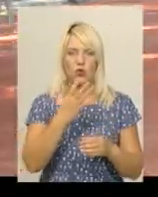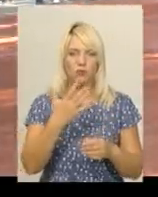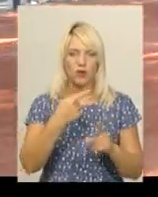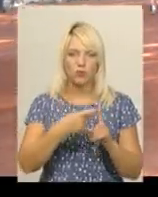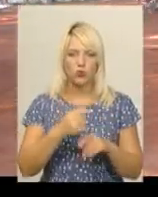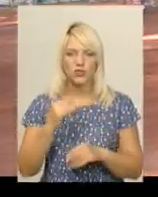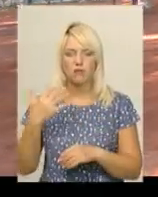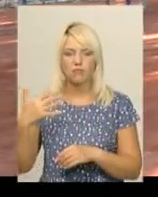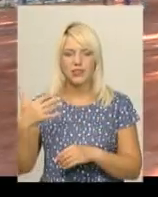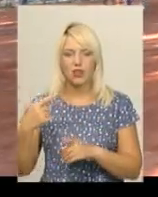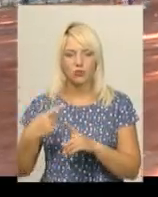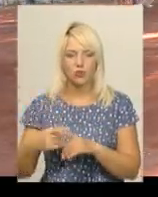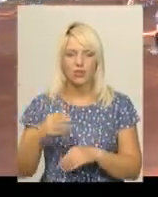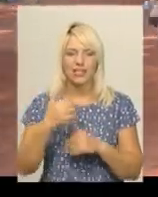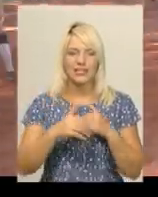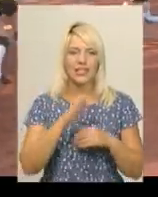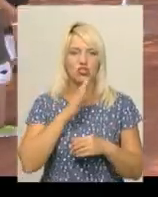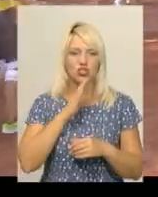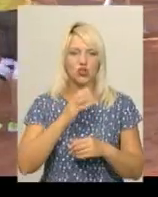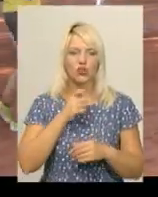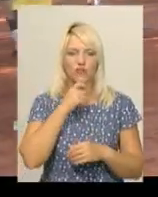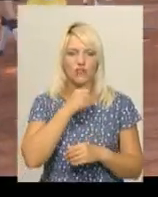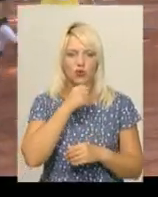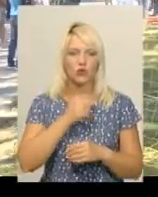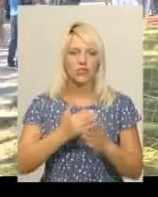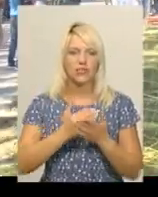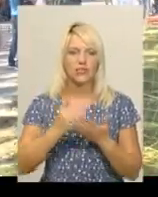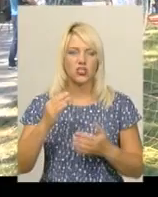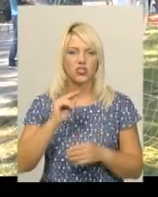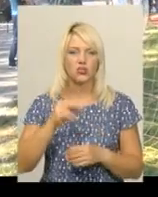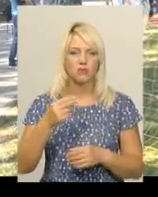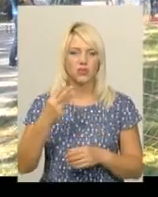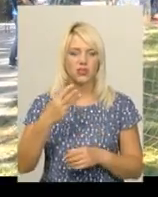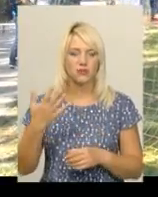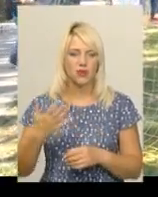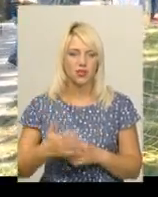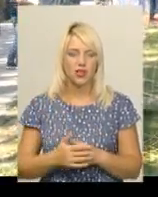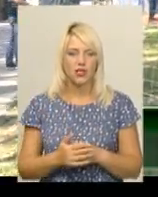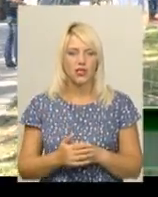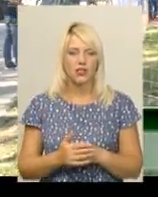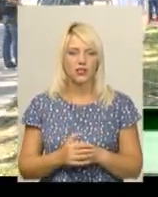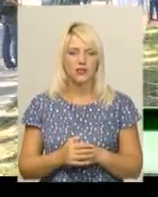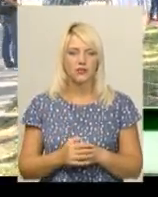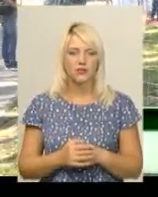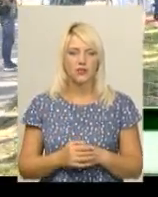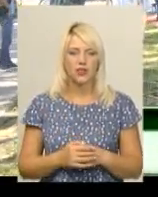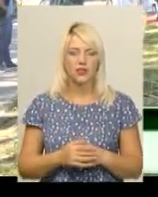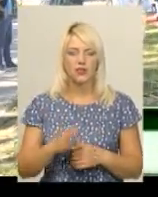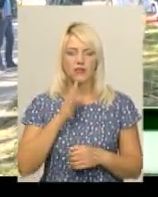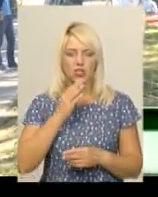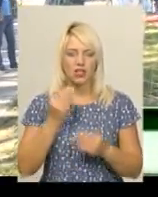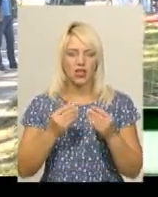і 50+, і серед жінок – віком старші за 35. «Тут різні номінації, дівчата грають по колу,